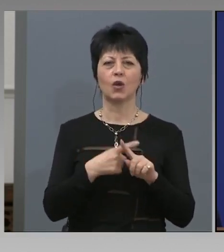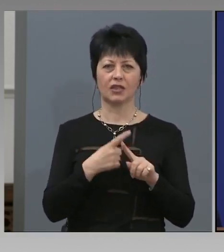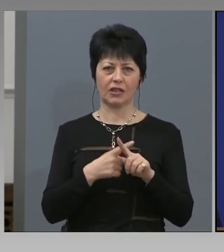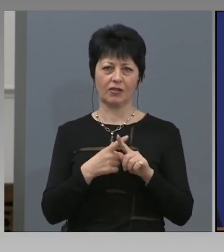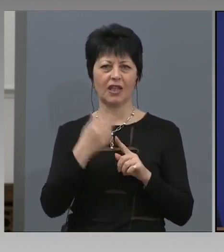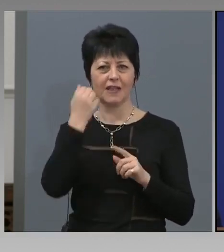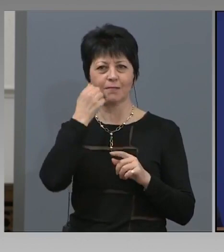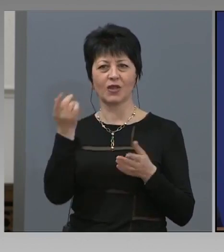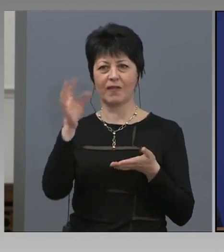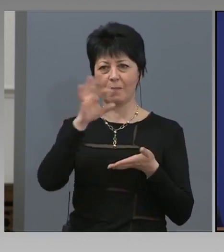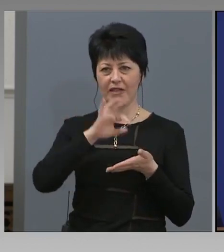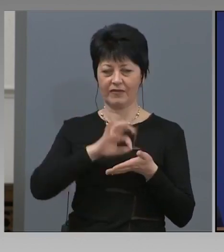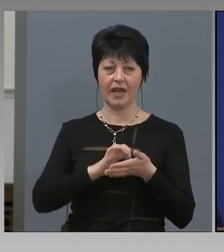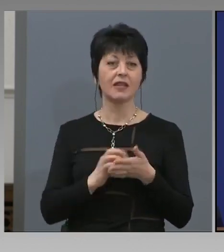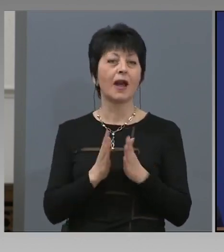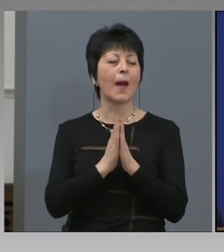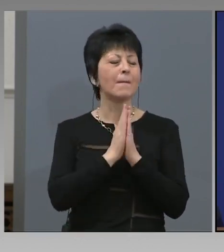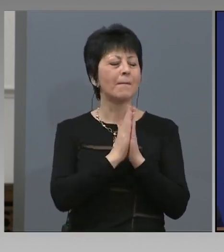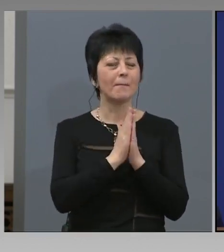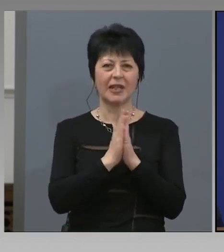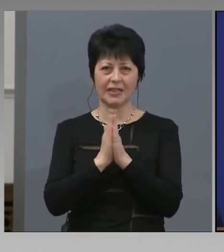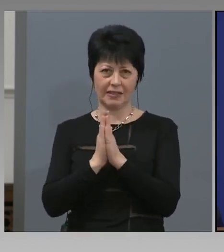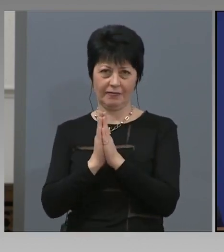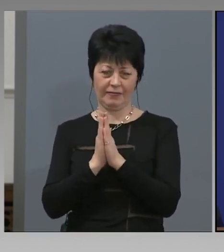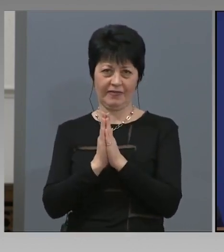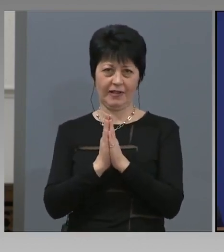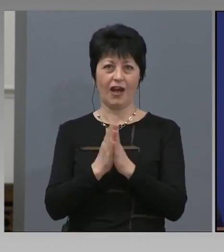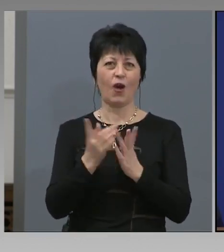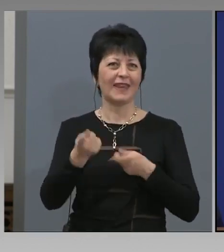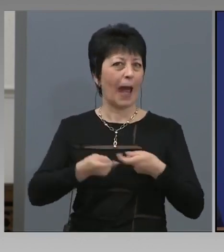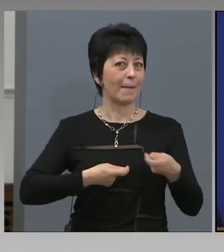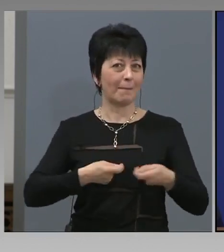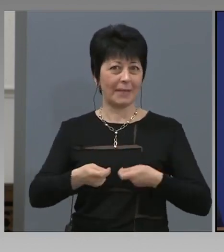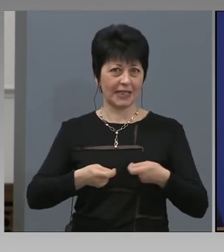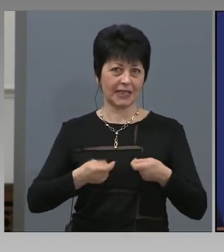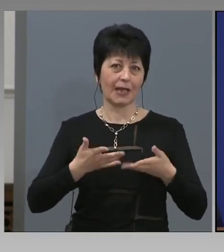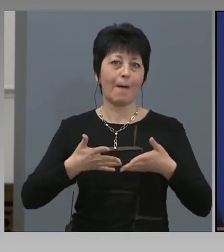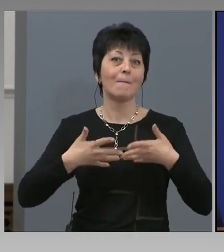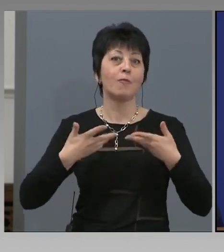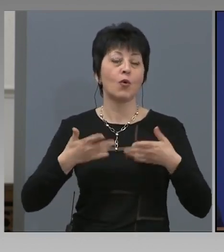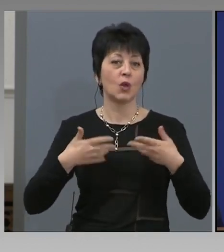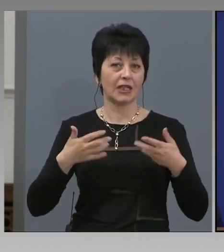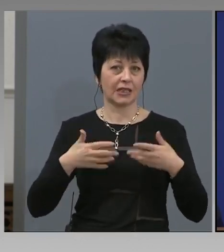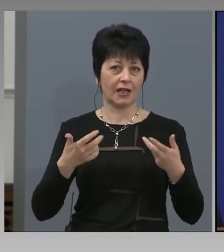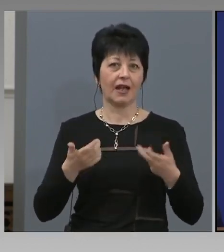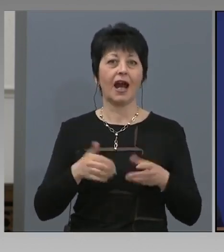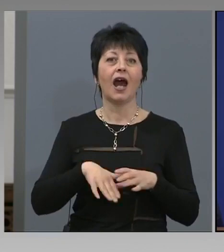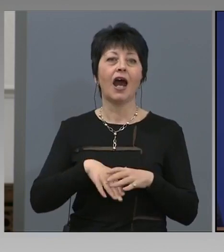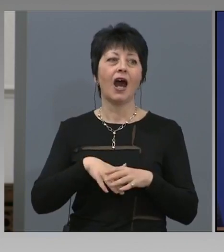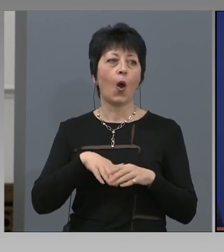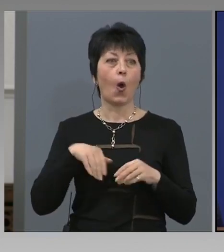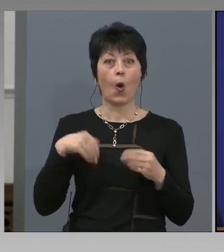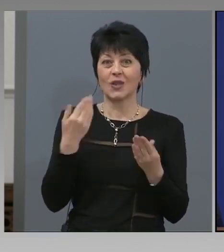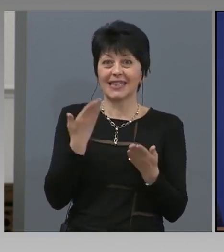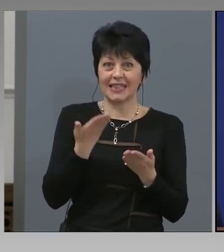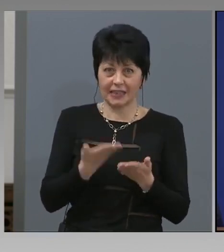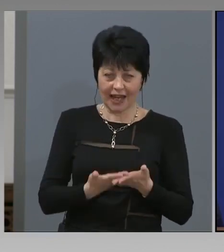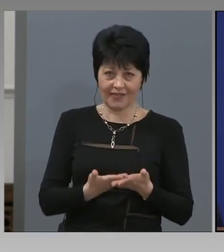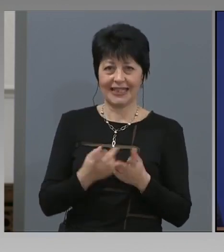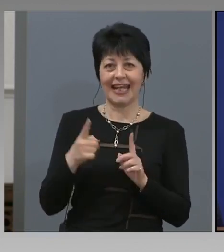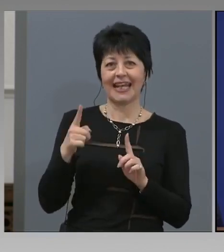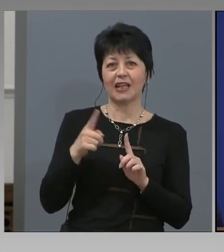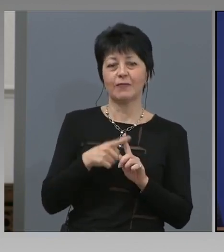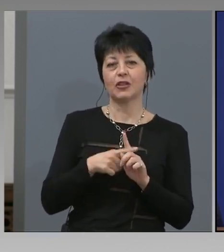за да ви попитам призива на бизнеса от вчера. Поискаха отново оставката на министрта Менушка Петкова, със съмнение за